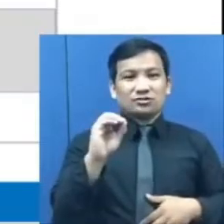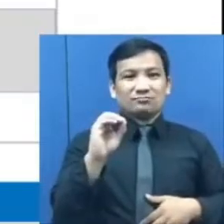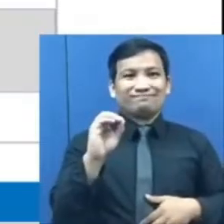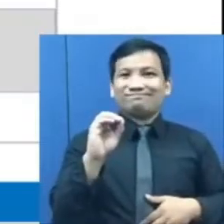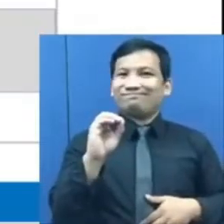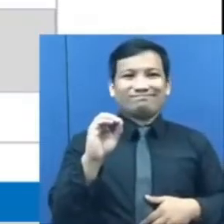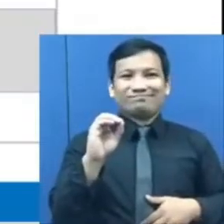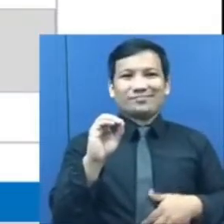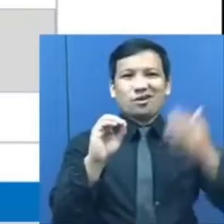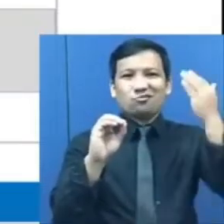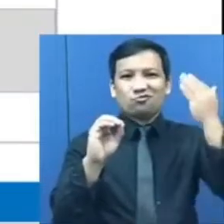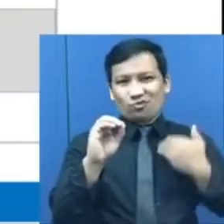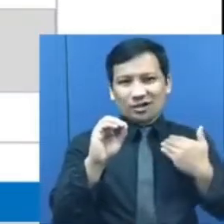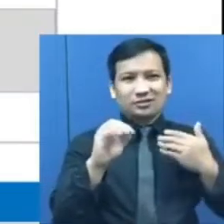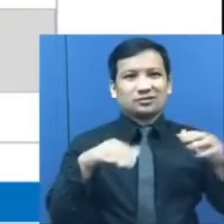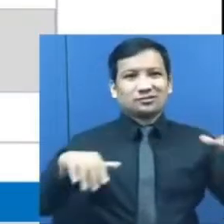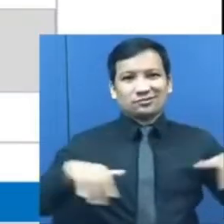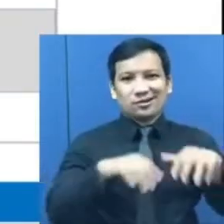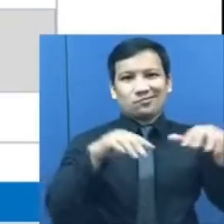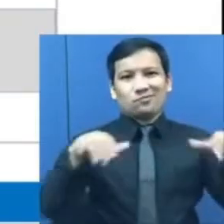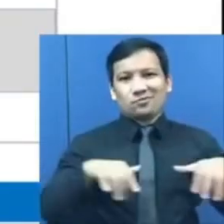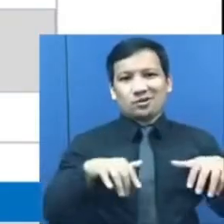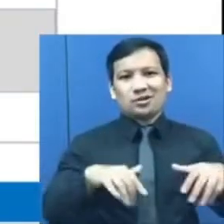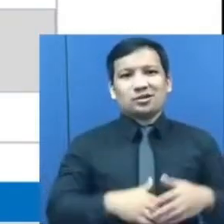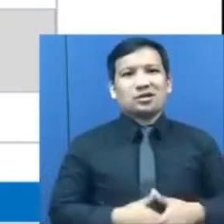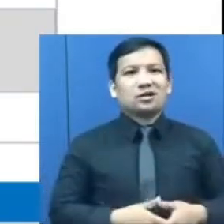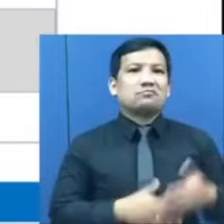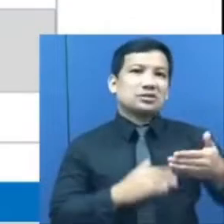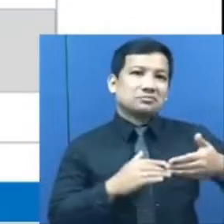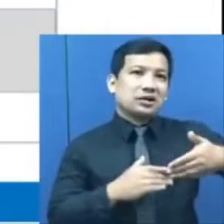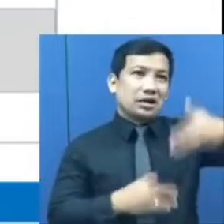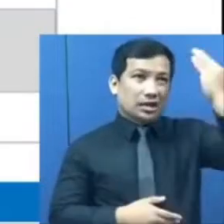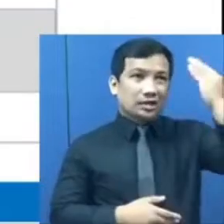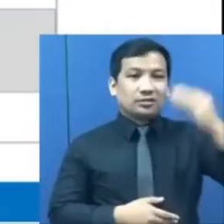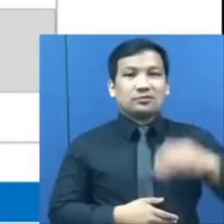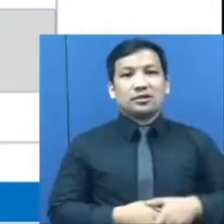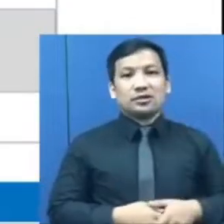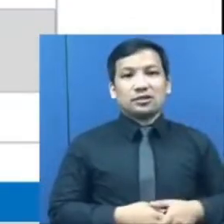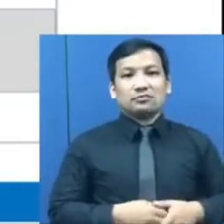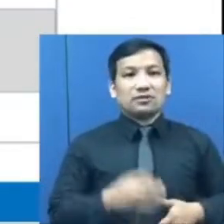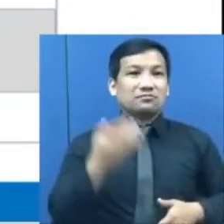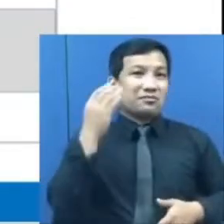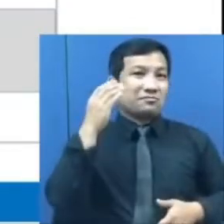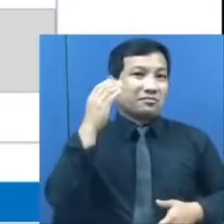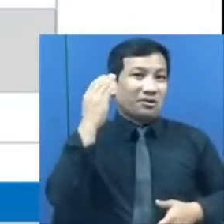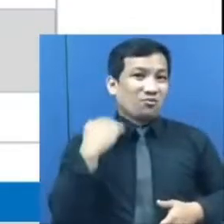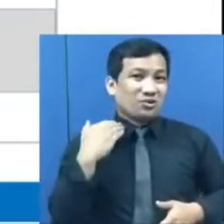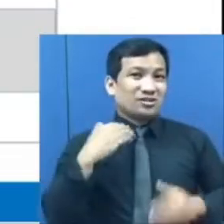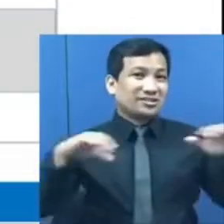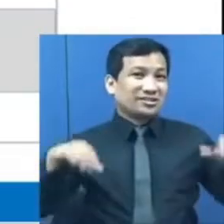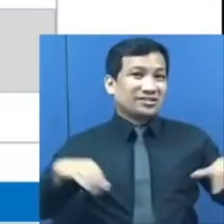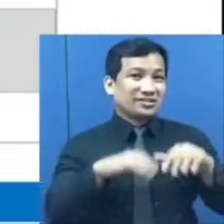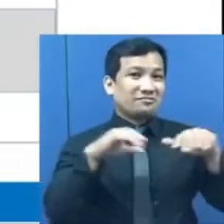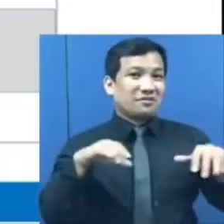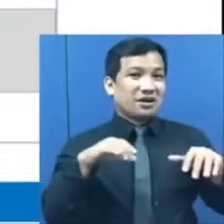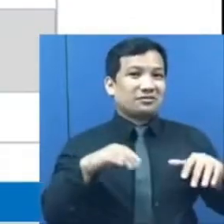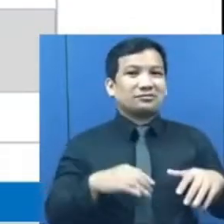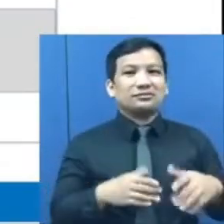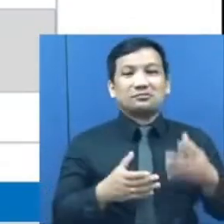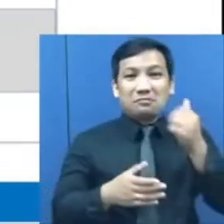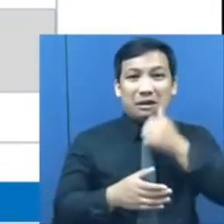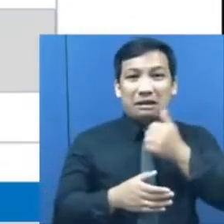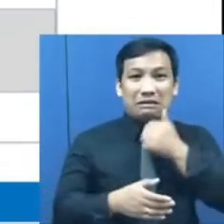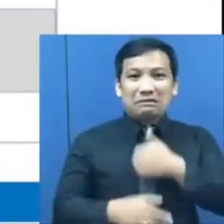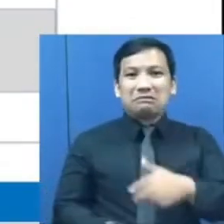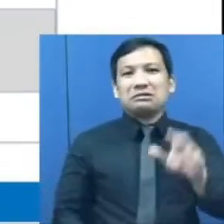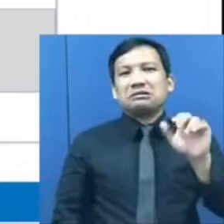underemployed. Higit na mas mataas ito kumpara sa underemployment rate ng mga kababaihan na nasa 13